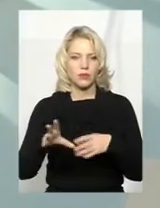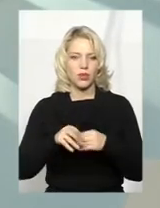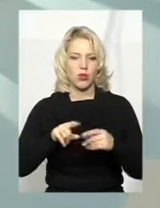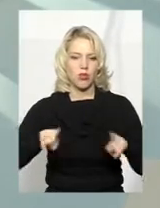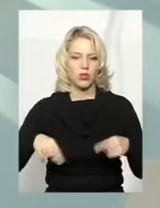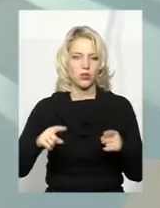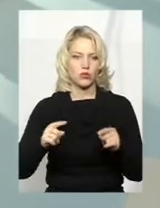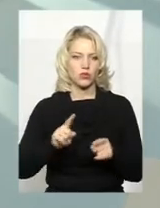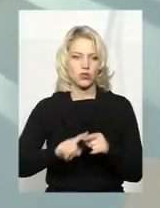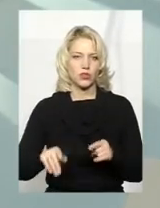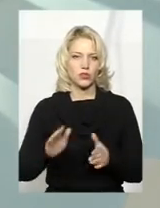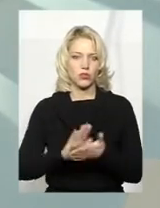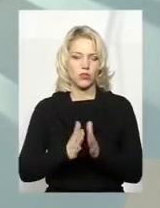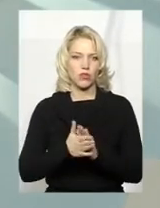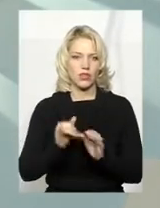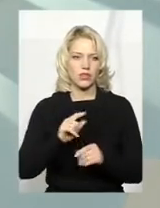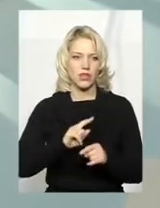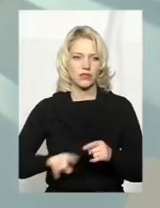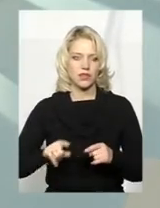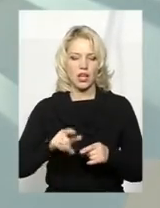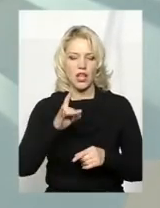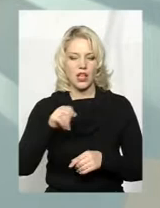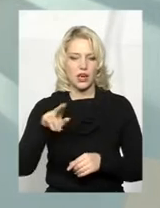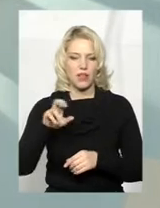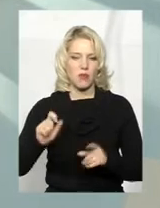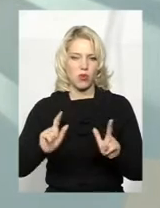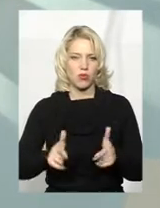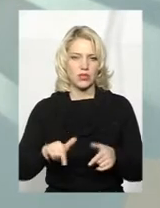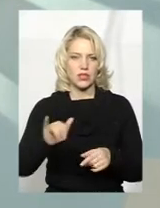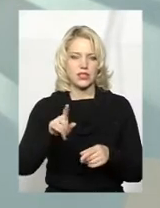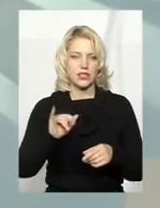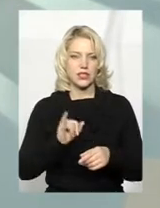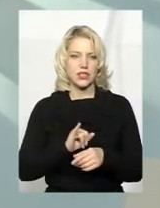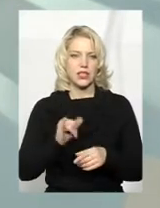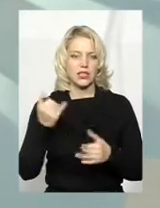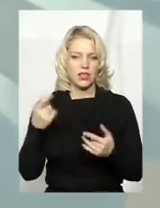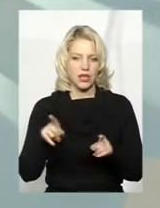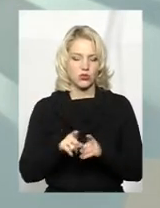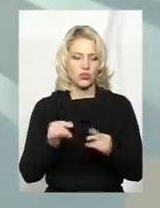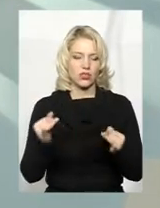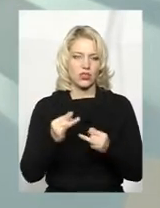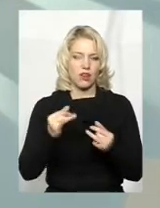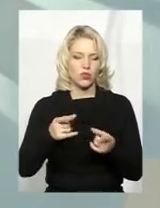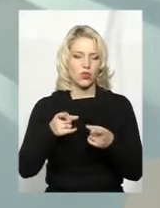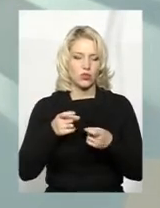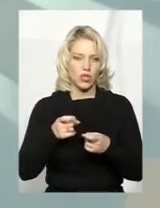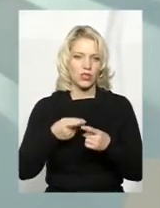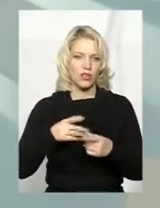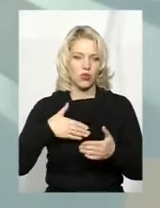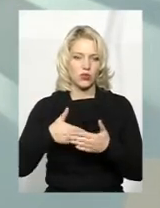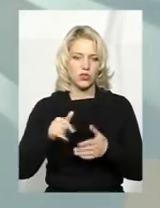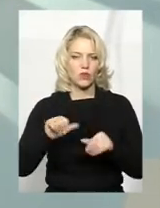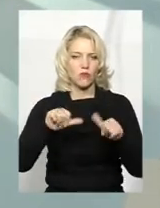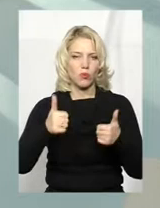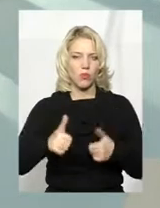Тому швидко домовились, влада швидко погодилась, тому що це їм теж цікаво долучати волонтерів, формувати волонтерський рух в